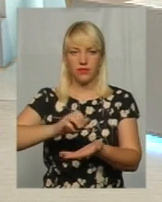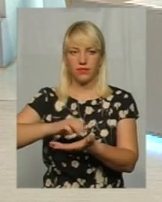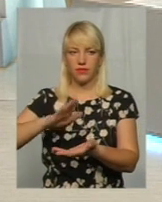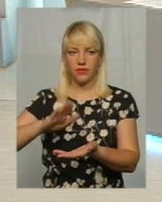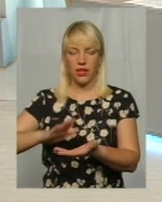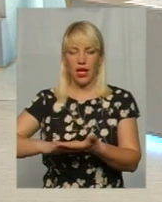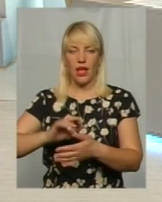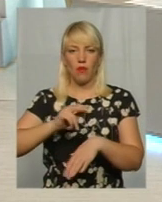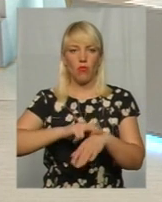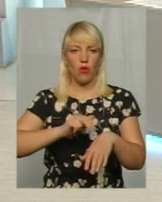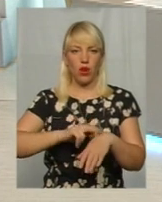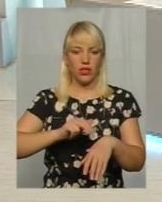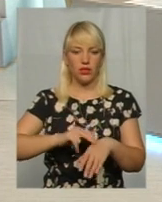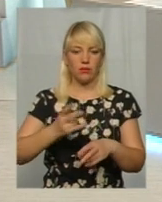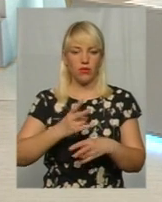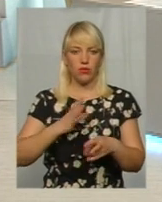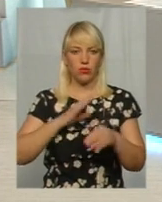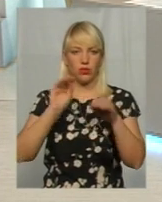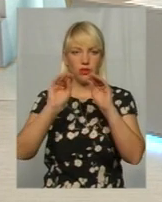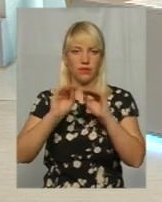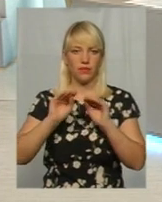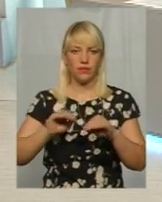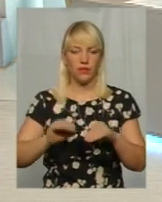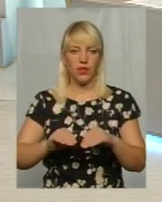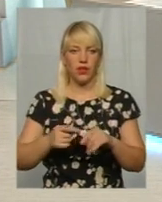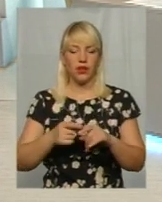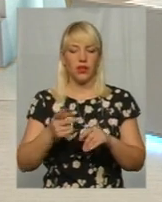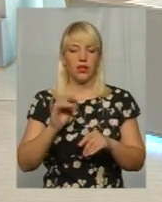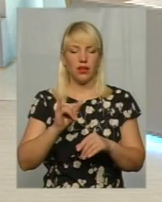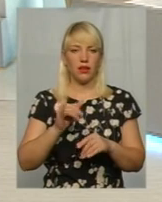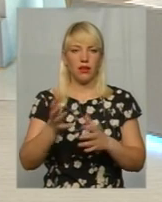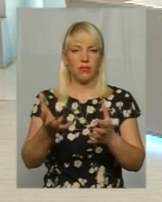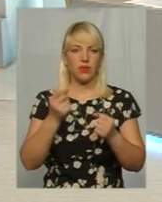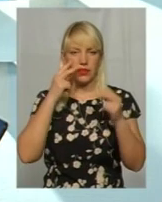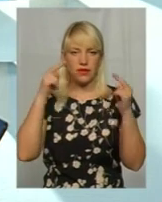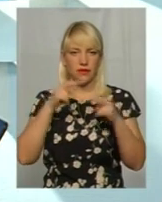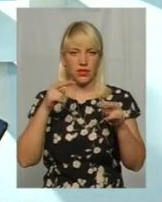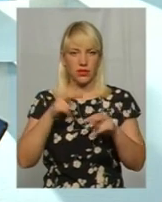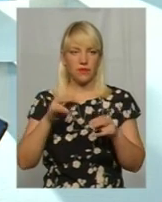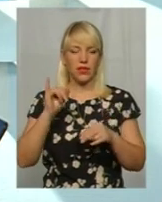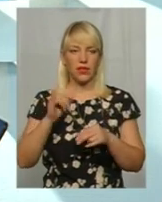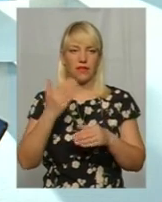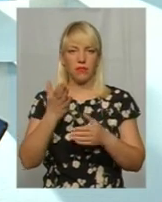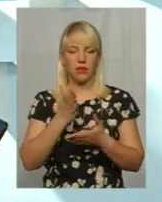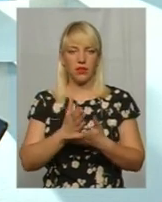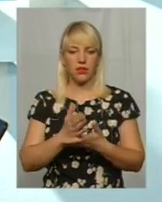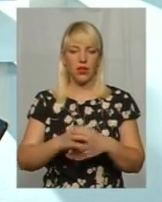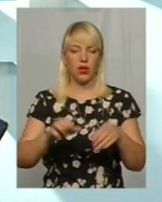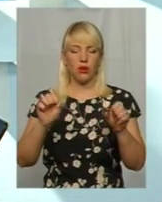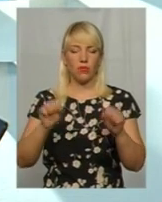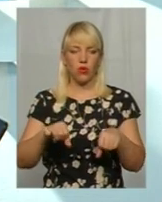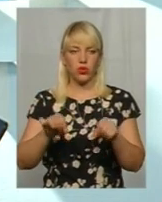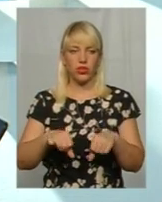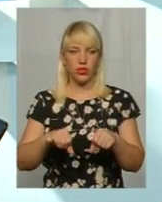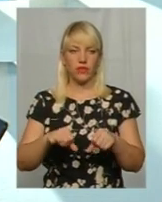патрульна поліція приїжджає, зазначається, відбираються, ними відбираються пояснення. І таким чином ви маєте можливість зафіксувати як